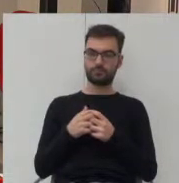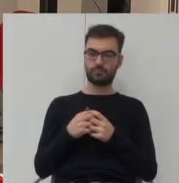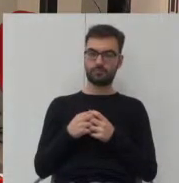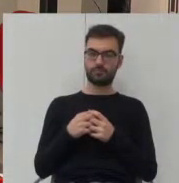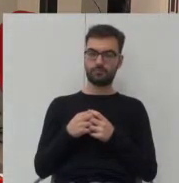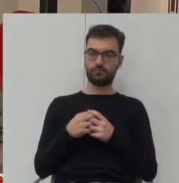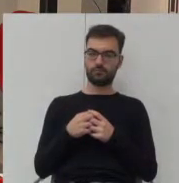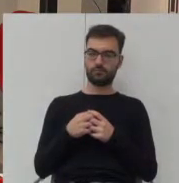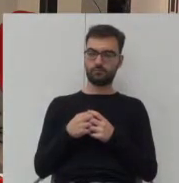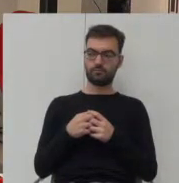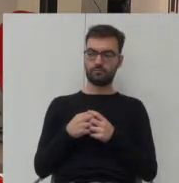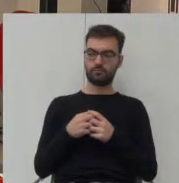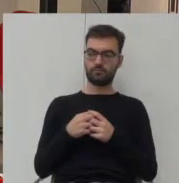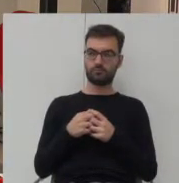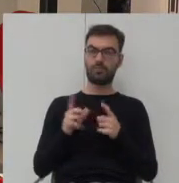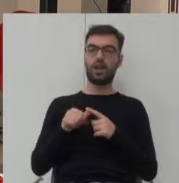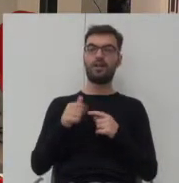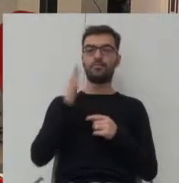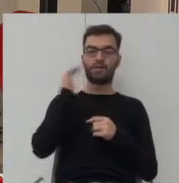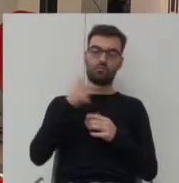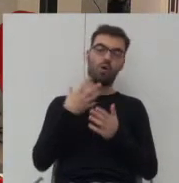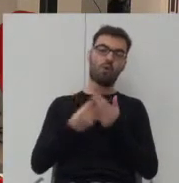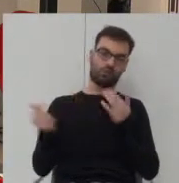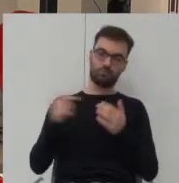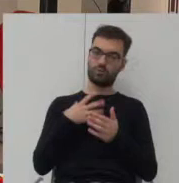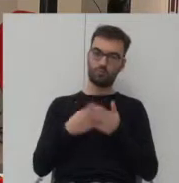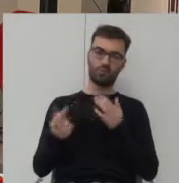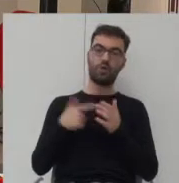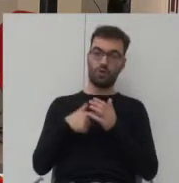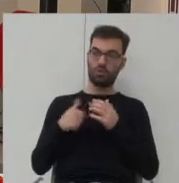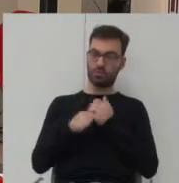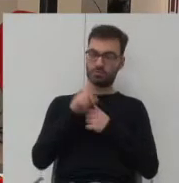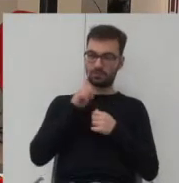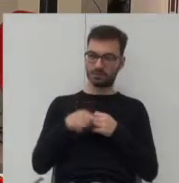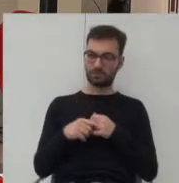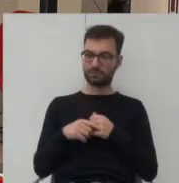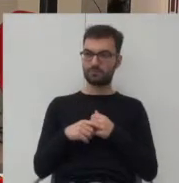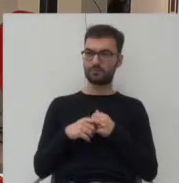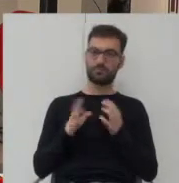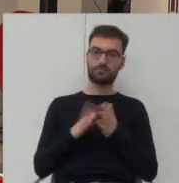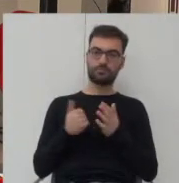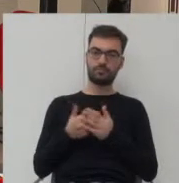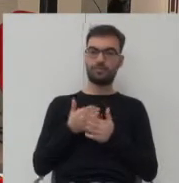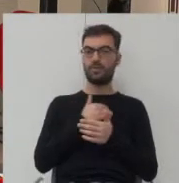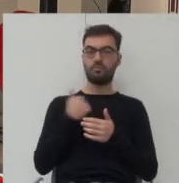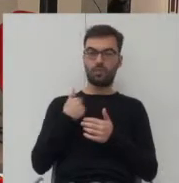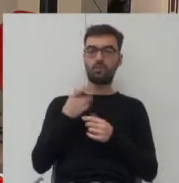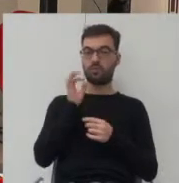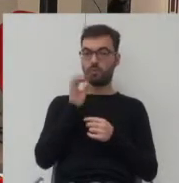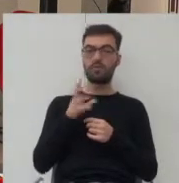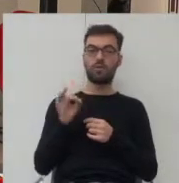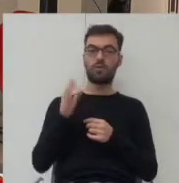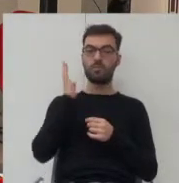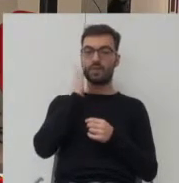ale to musi się mieszkańcom opłacać i rozumiem że o to o to panu chodzi przykład polski jest o tyle dobry bo